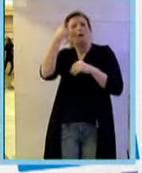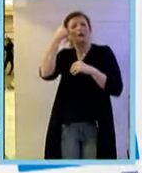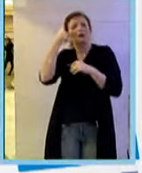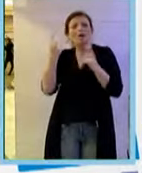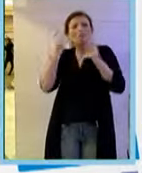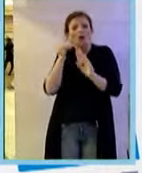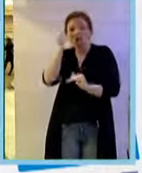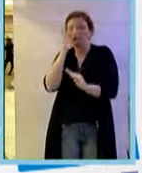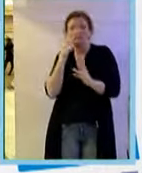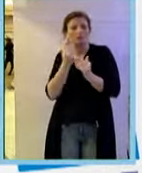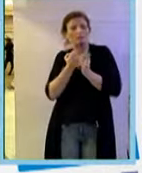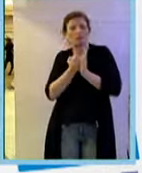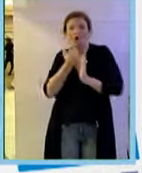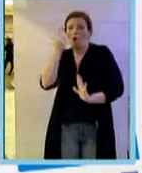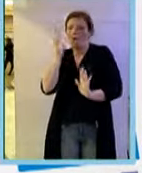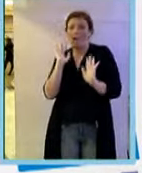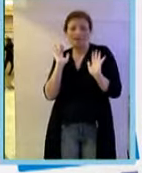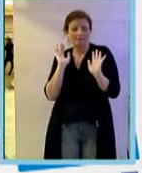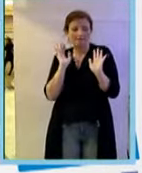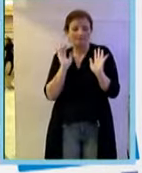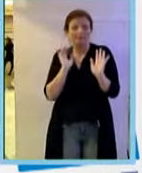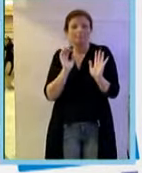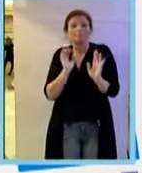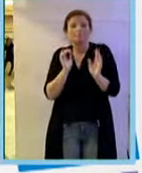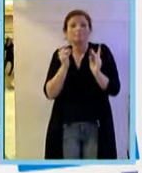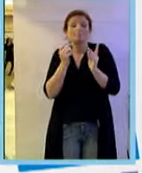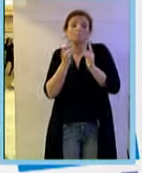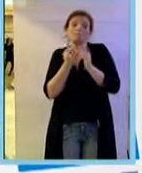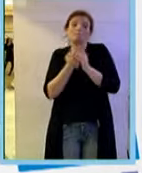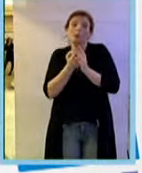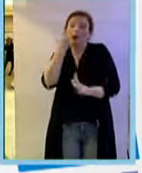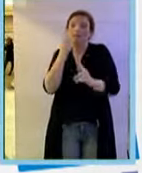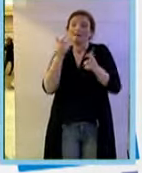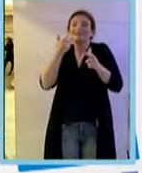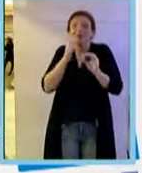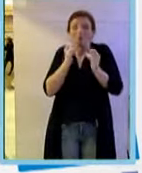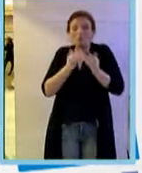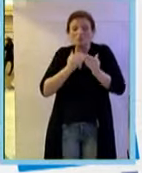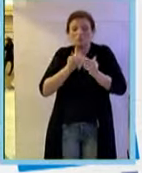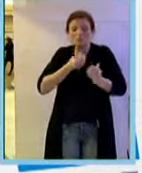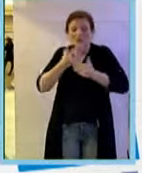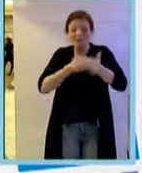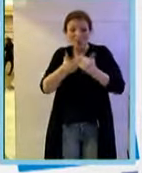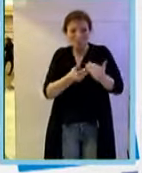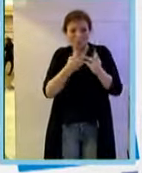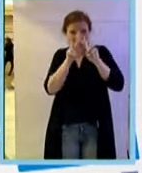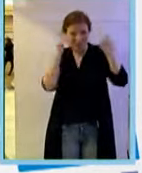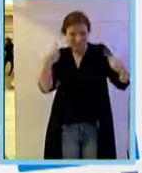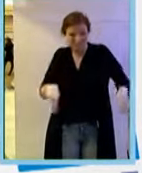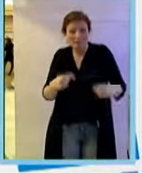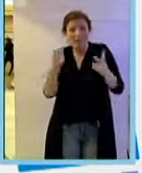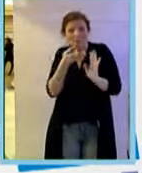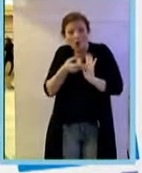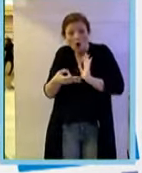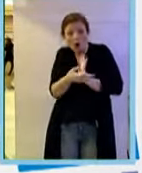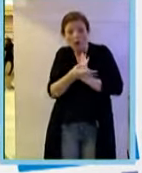fondamentale, ovviamente, fondamentale per lo sviluppo nel campo, ma questa molecola,